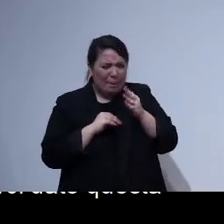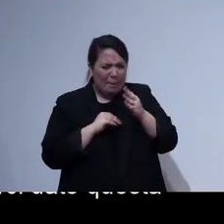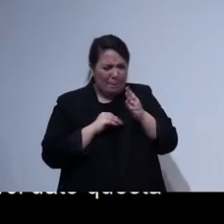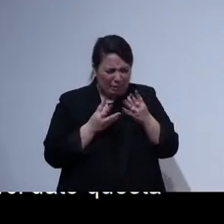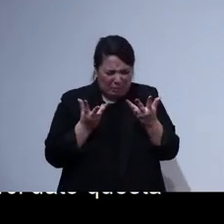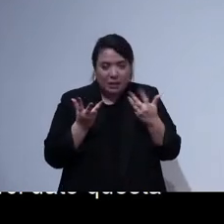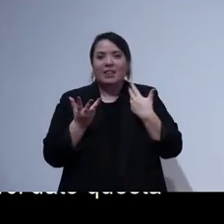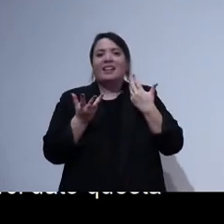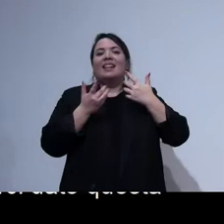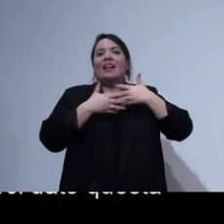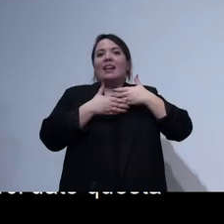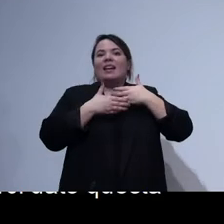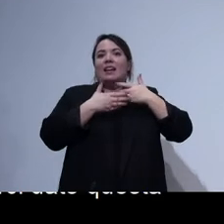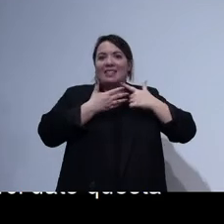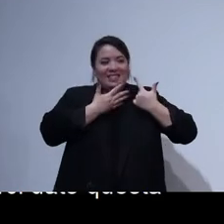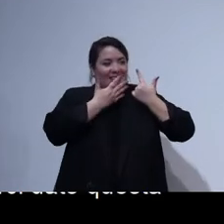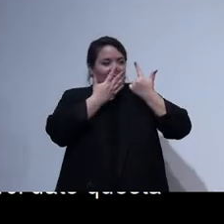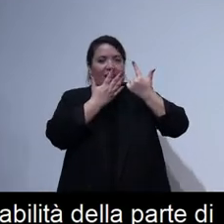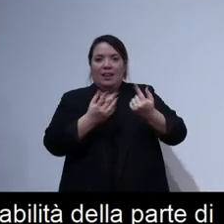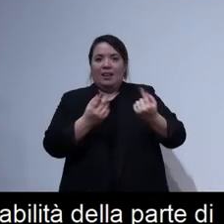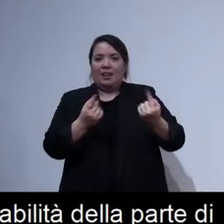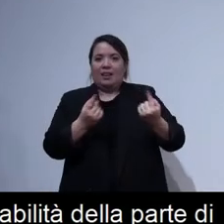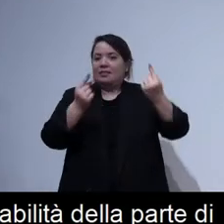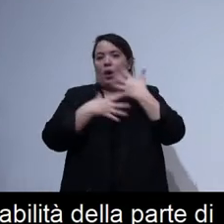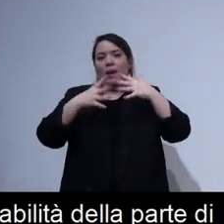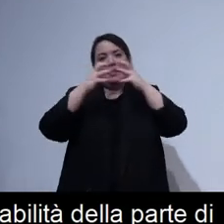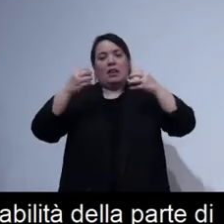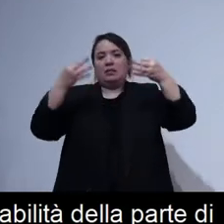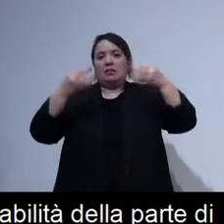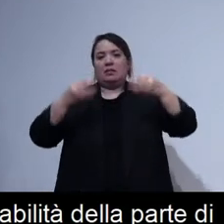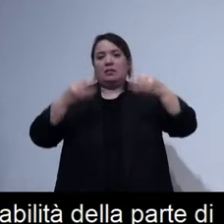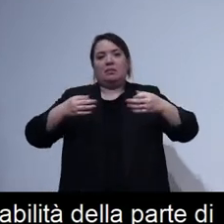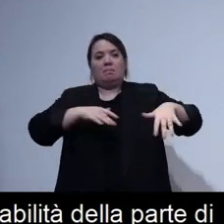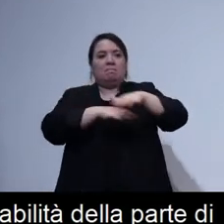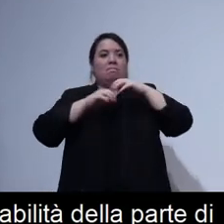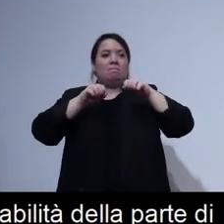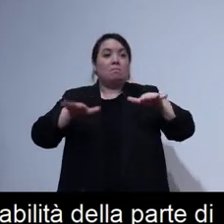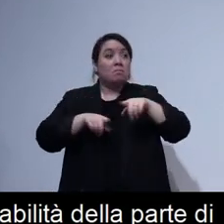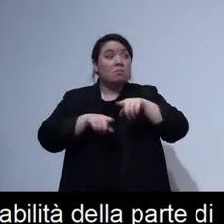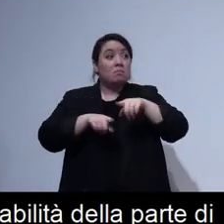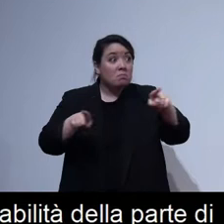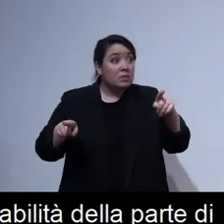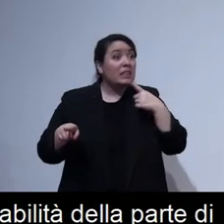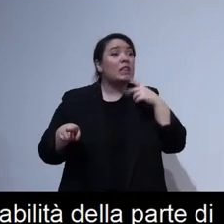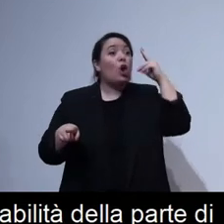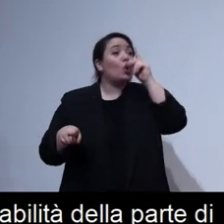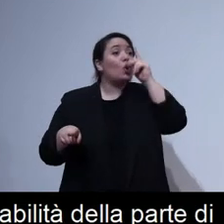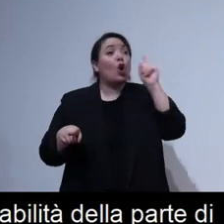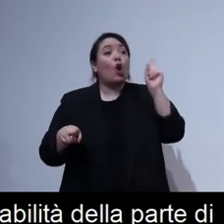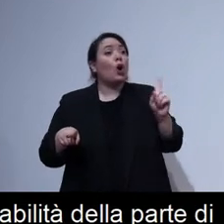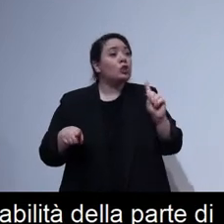arrivata. Adesso è una realtà molto più importante, spero che molti di voi la conoscono. Quanti non conoscono Airbnb?